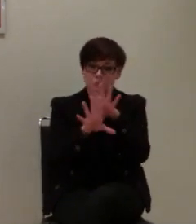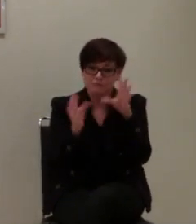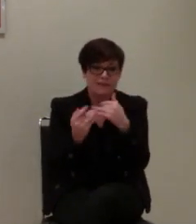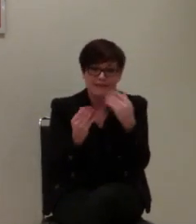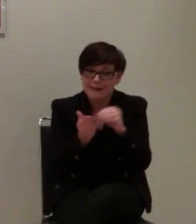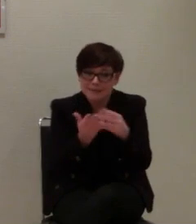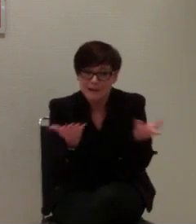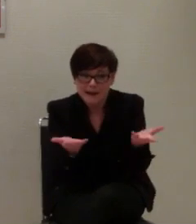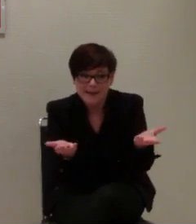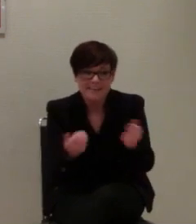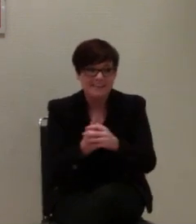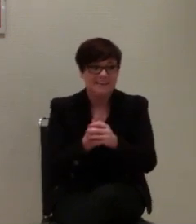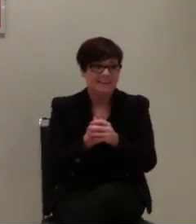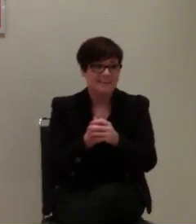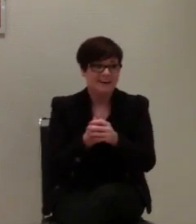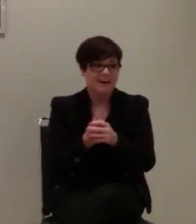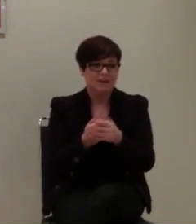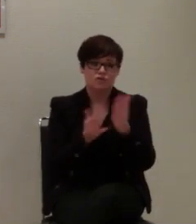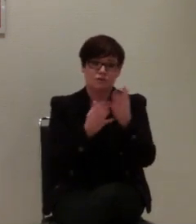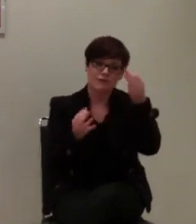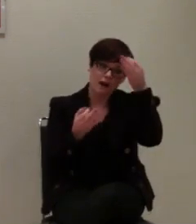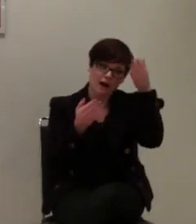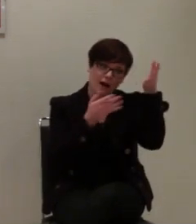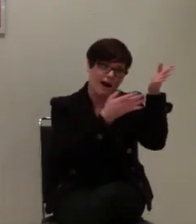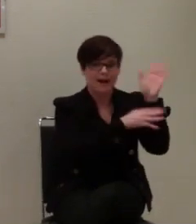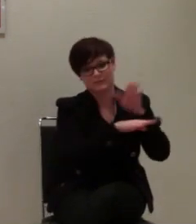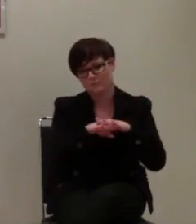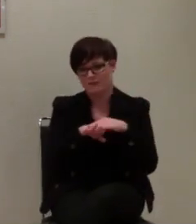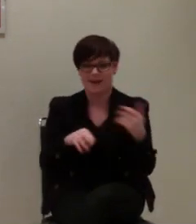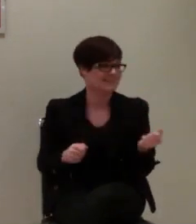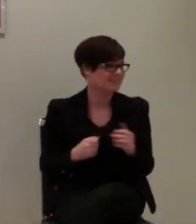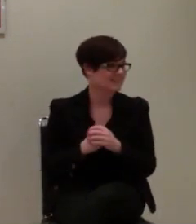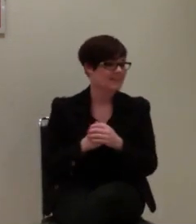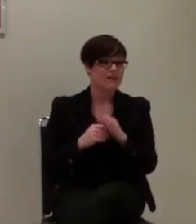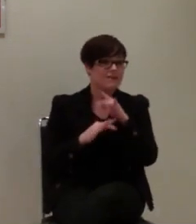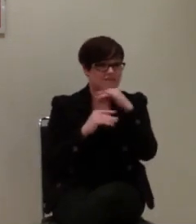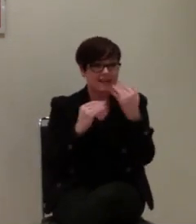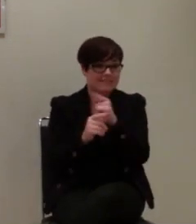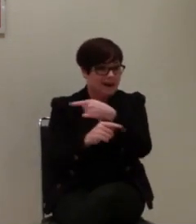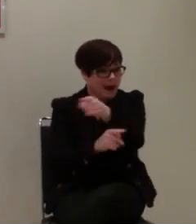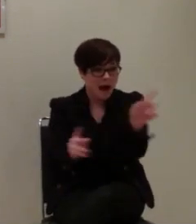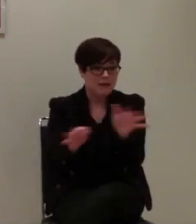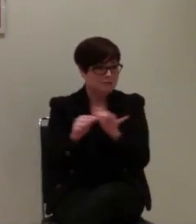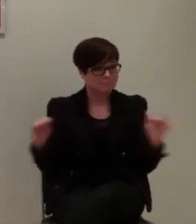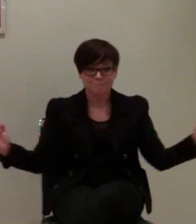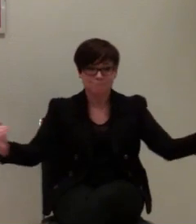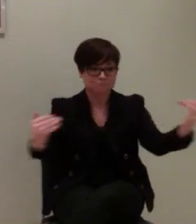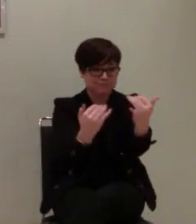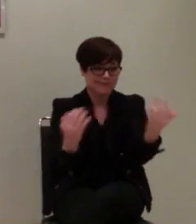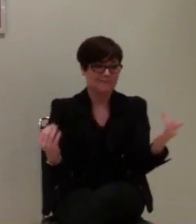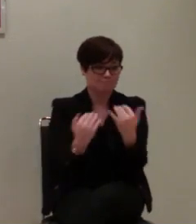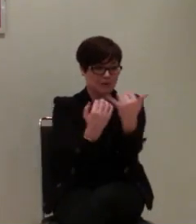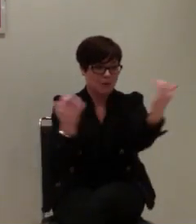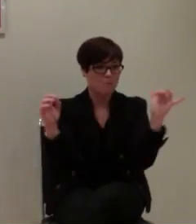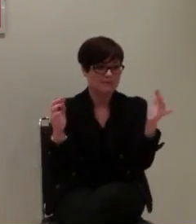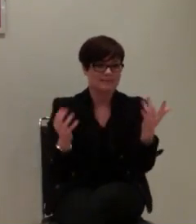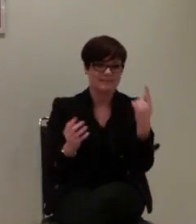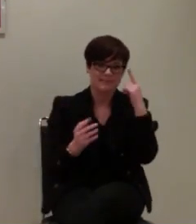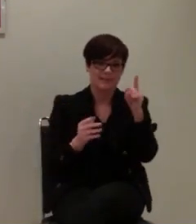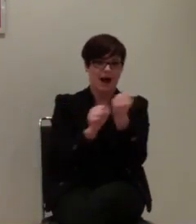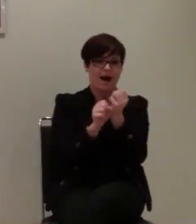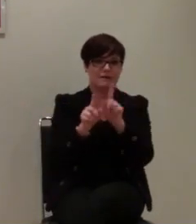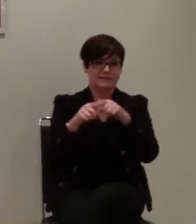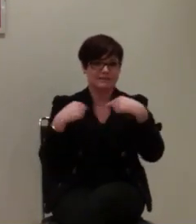Ich bin gedanklich schon wieder woanders. Vielen Dank, dass ihr heute alle da wart und ich denke, die Gründung des